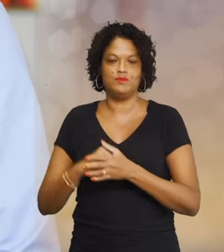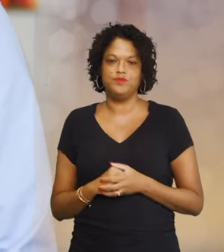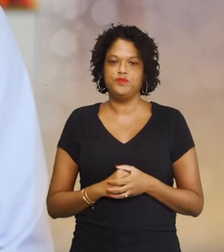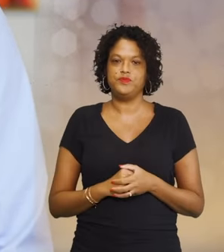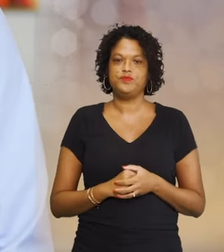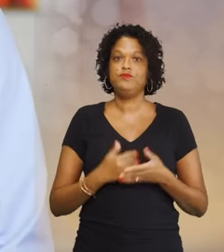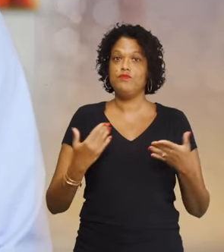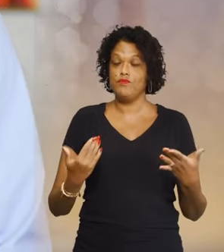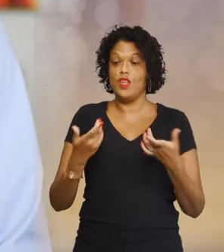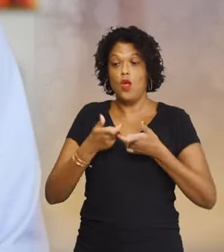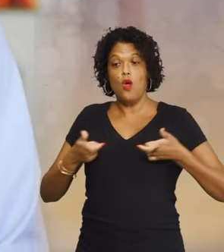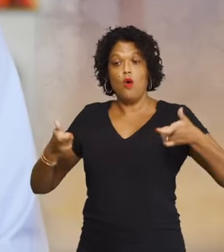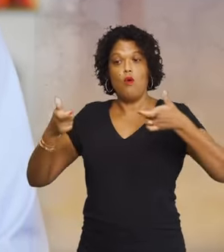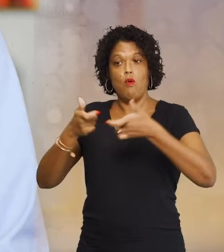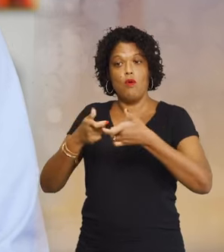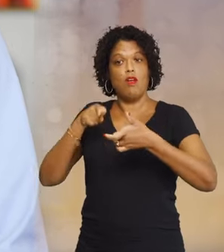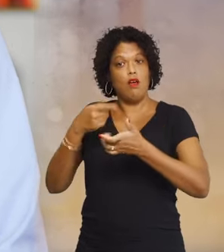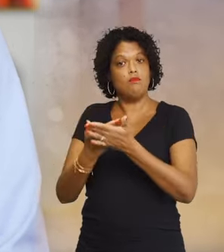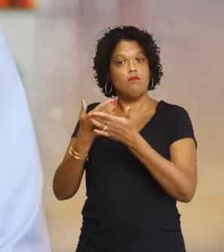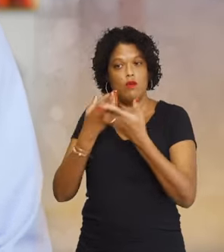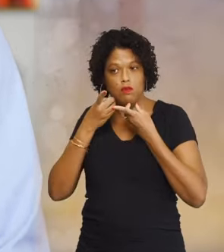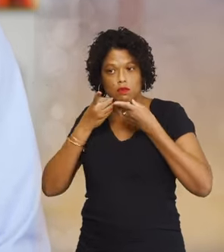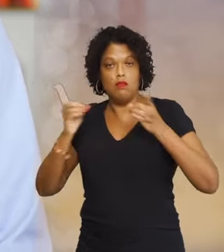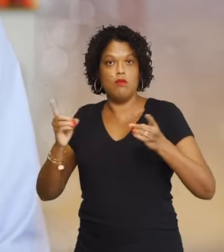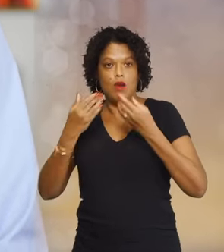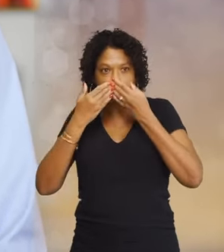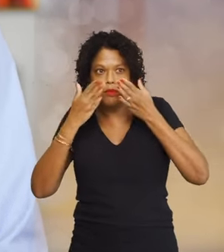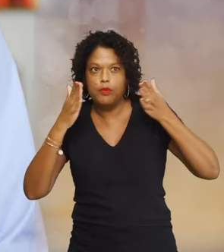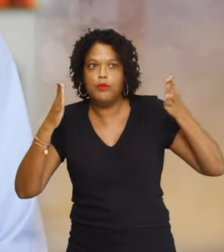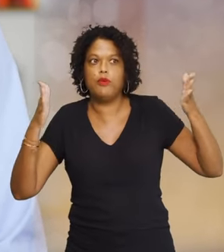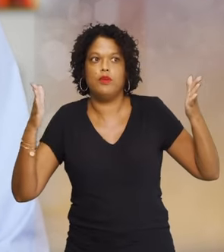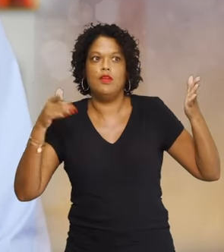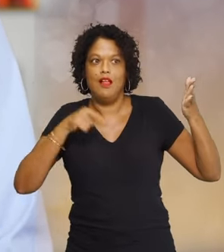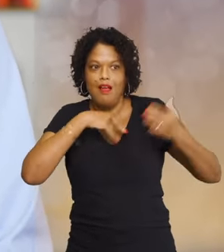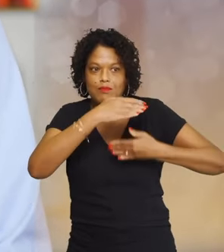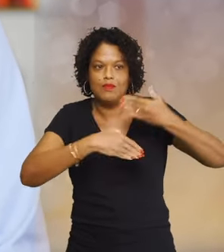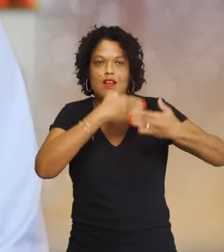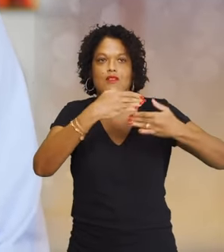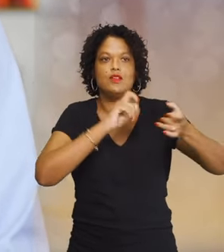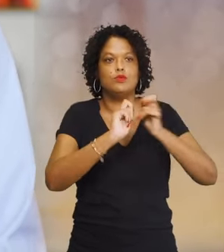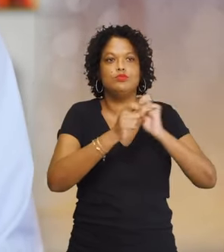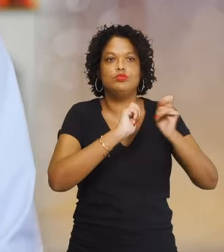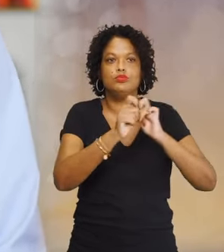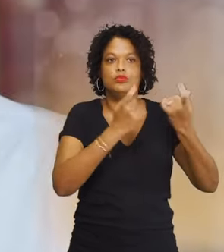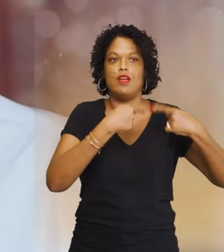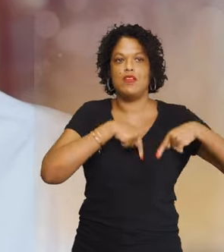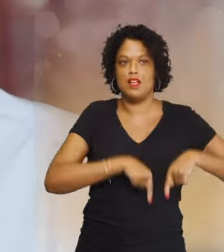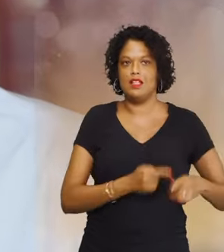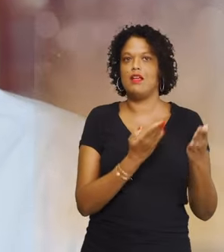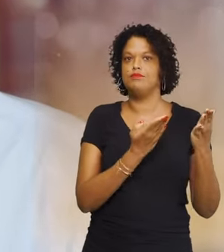le congrès, qui est un acte démocratique extrêmement ouvert, a permis d'avancer sur les perspectives de négociation avec l'État.